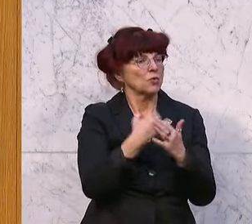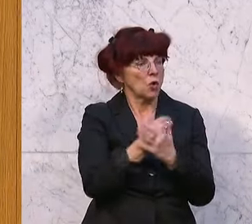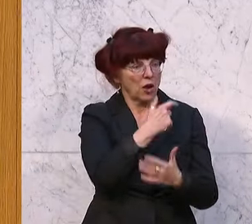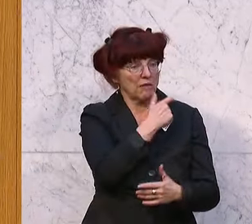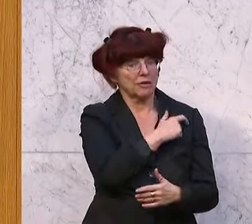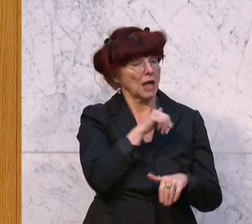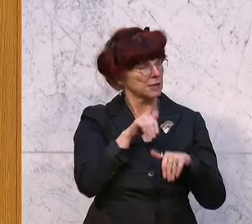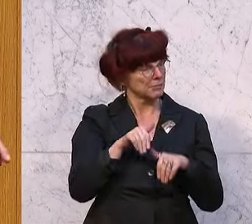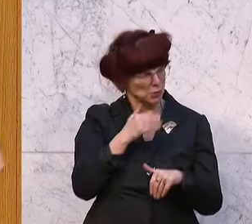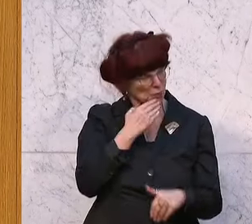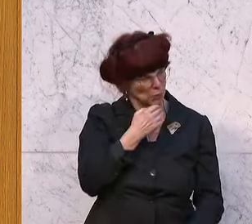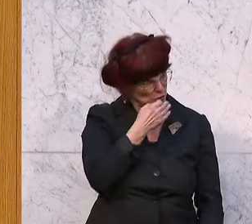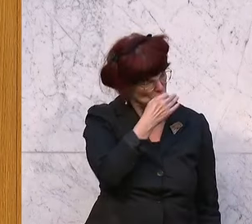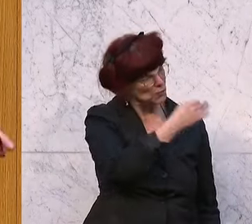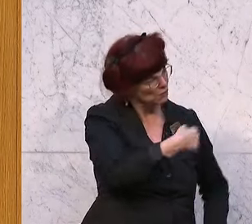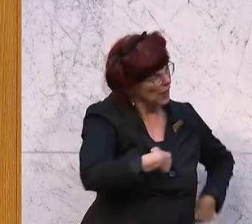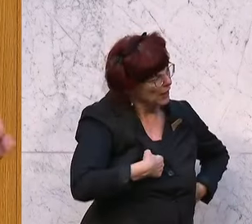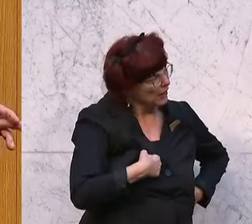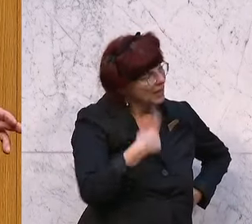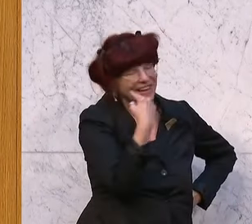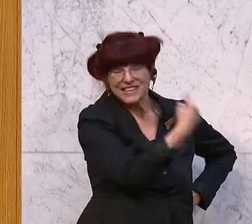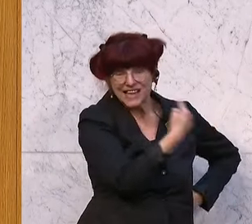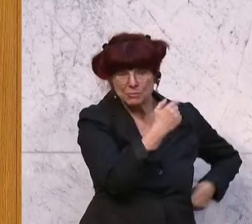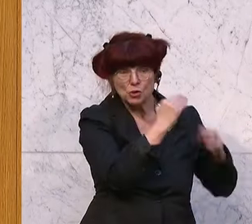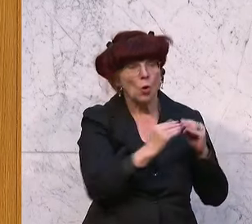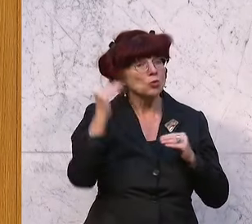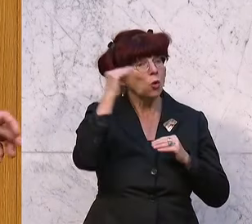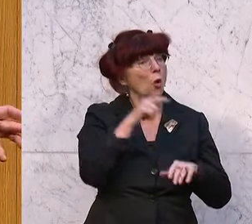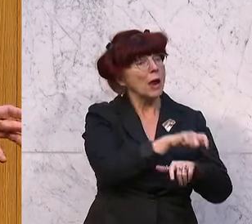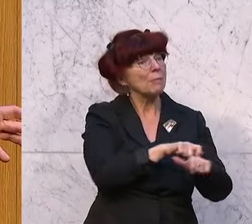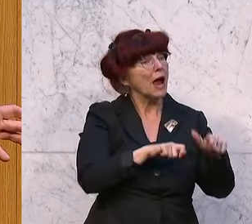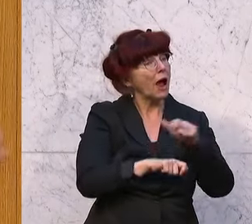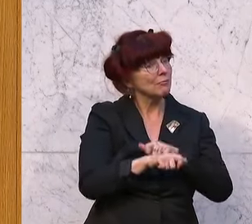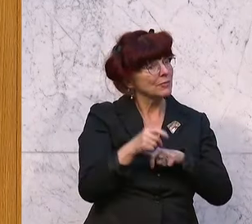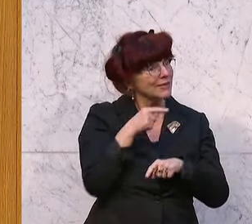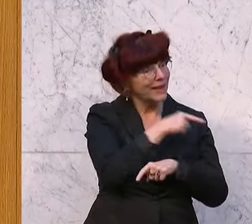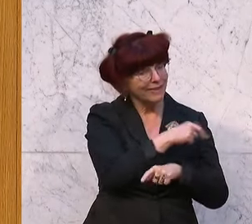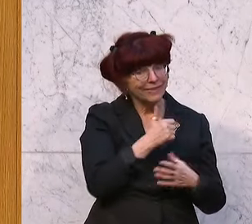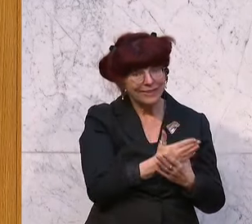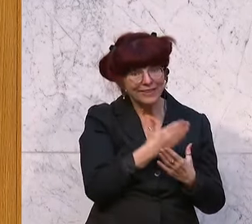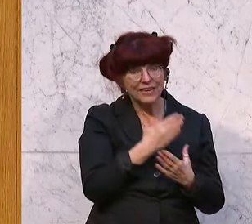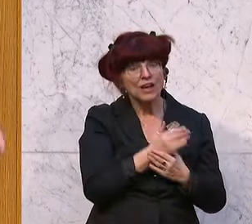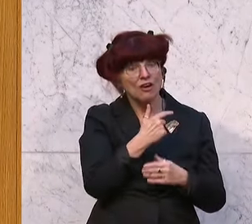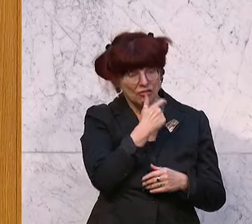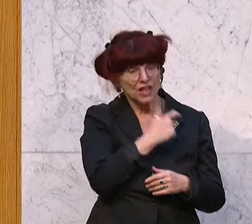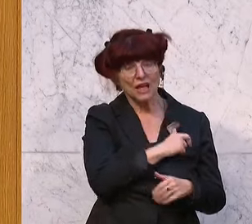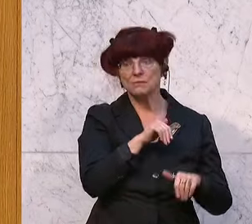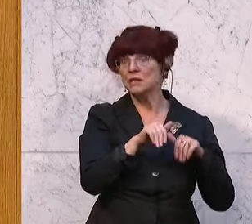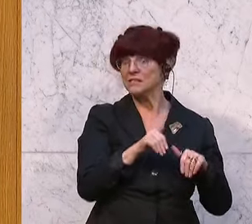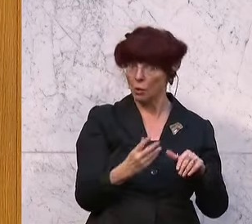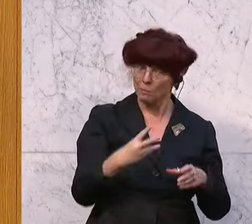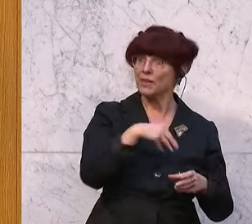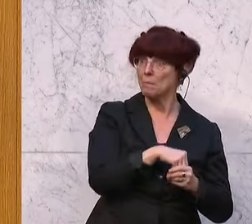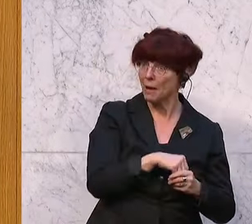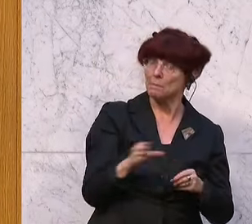stellt sich schon, inwieweit Sie und die anderen hohen Beamten des Finanzministeriums in diese ganze Malversation involviert sind. Weil bisher